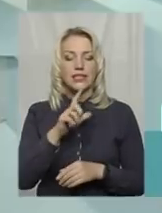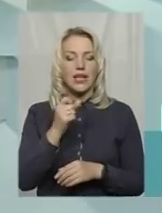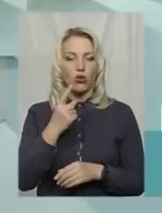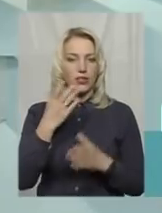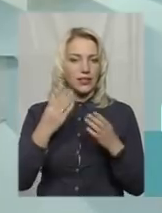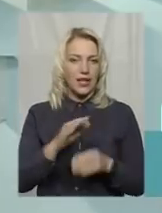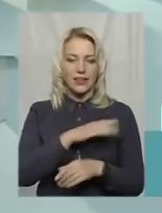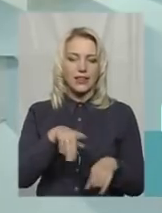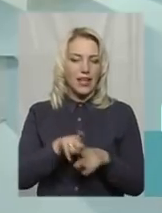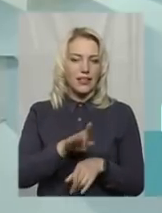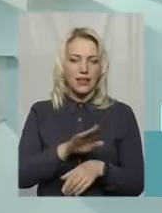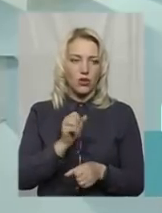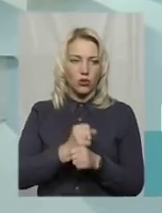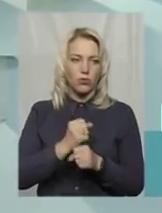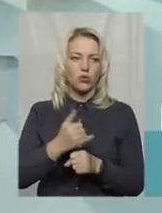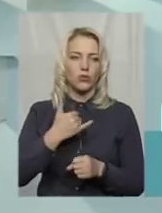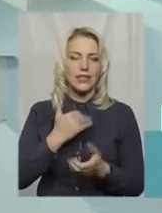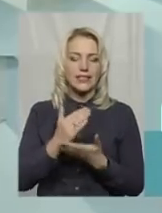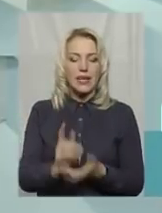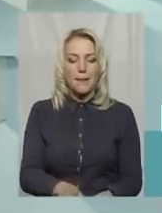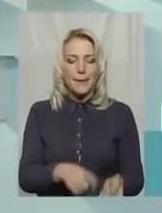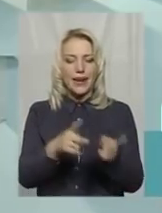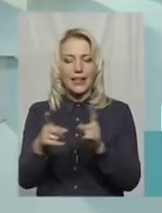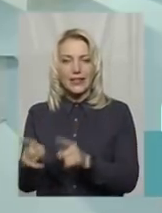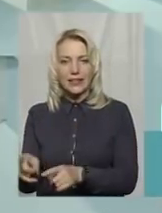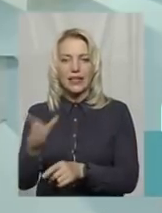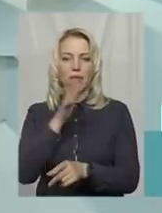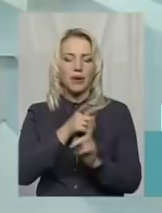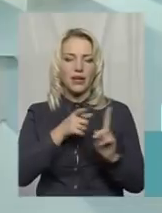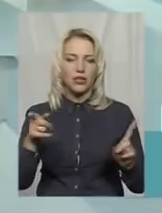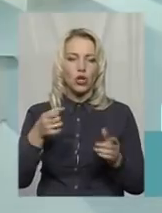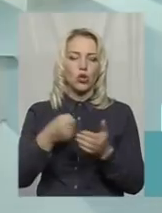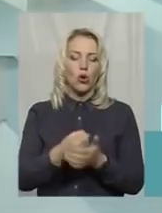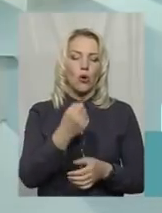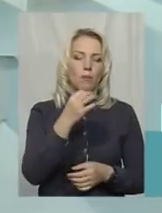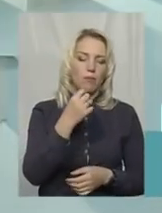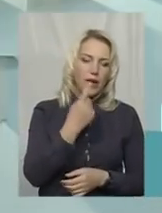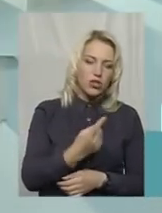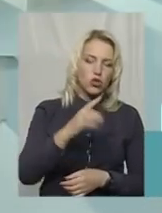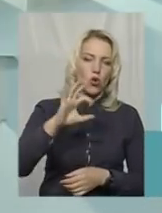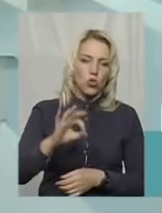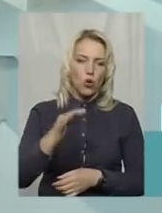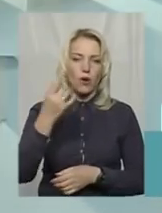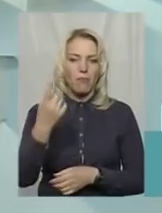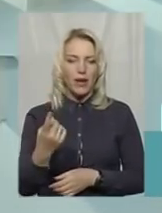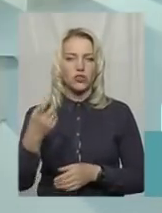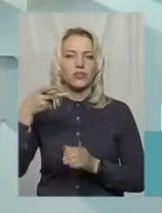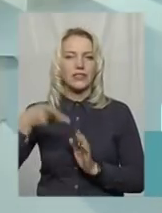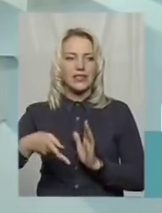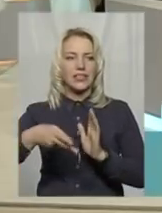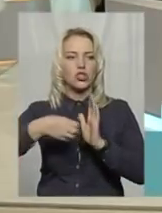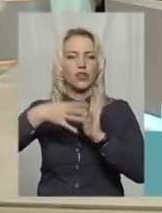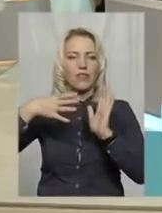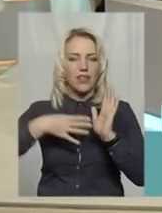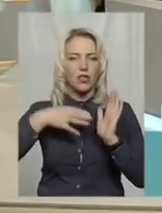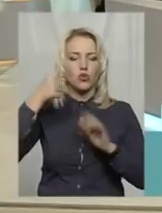робиться. В нас встановлений перехідний період до 1.01.2019 року. І до цього періоду